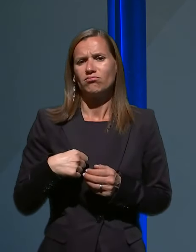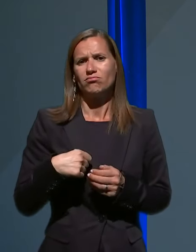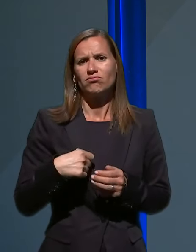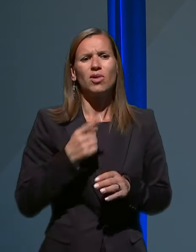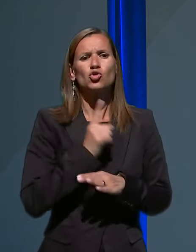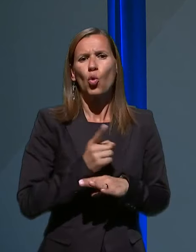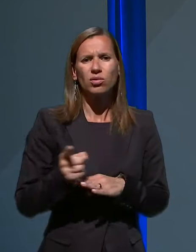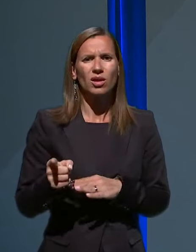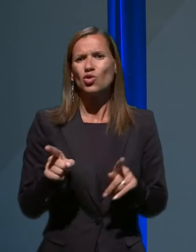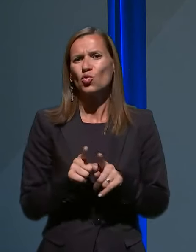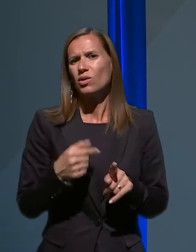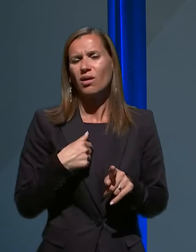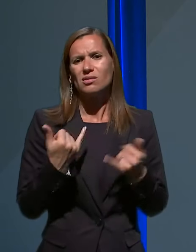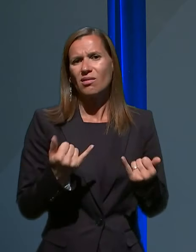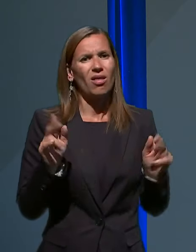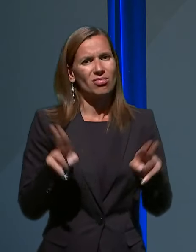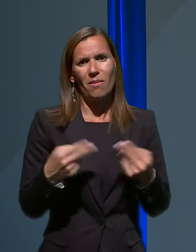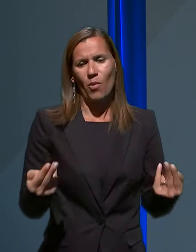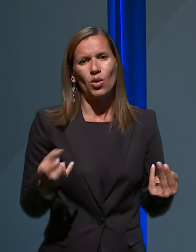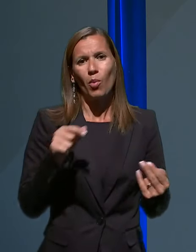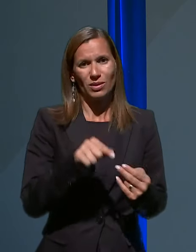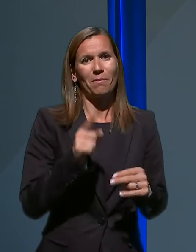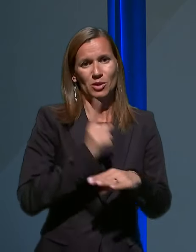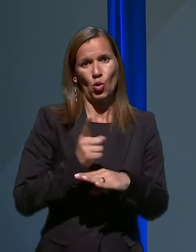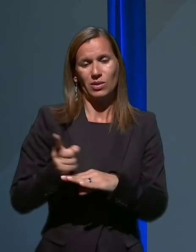tudi nisem na mestu, da bi o tem sodila.